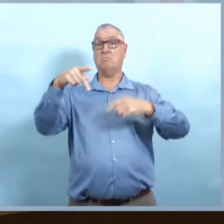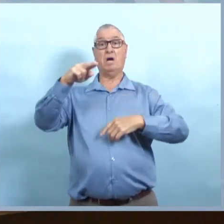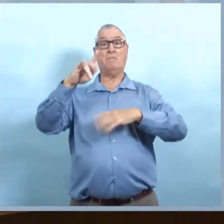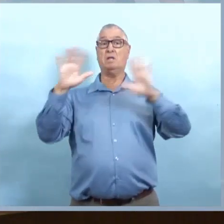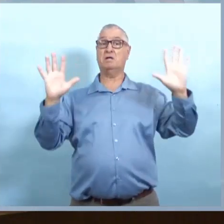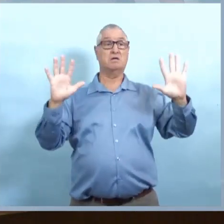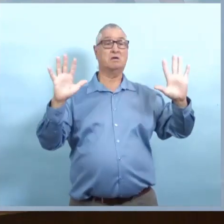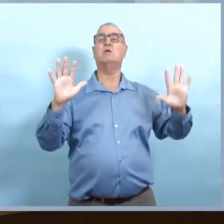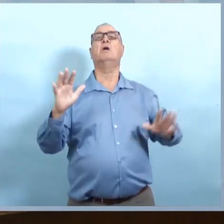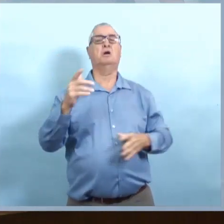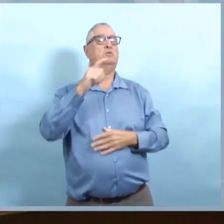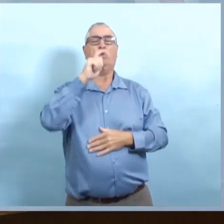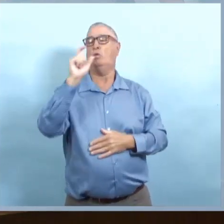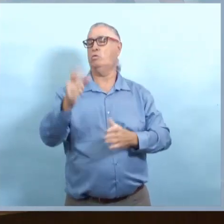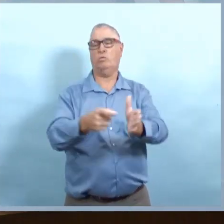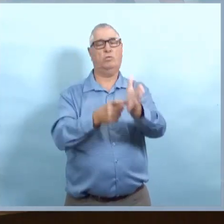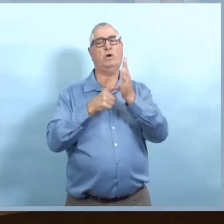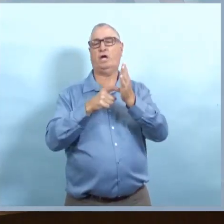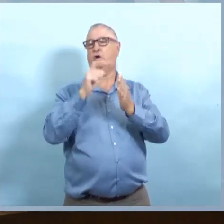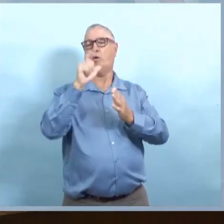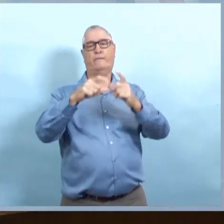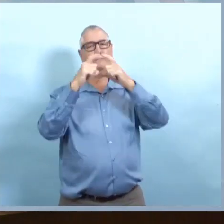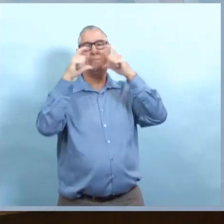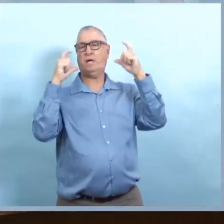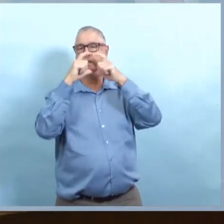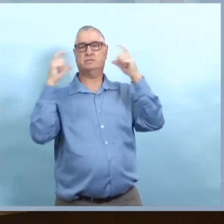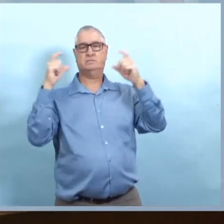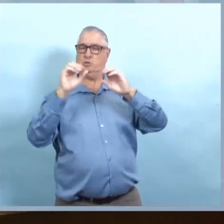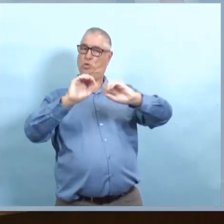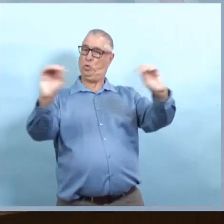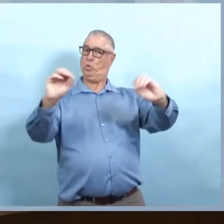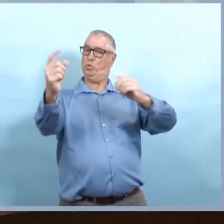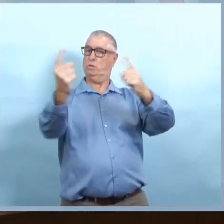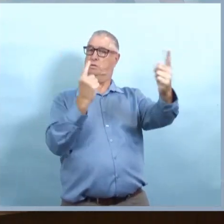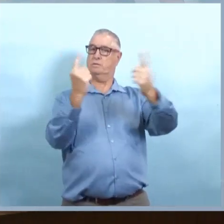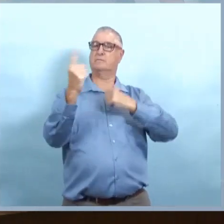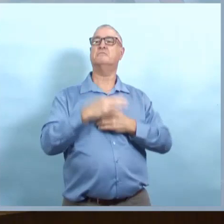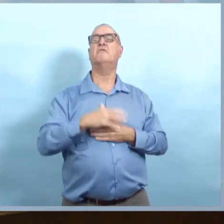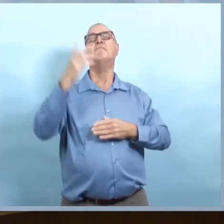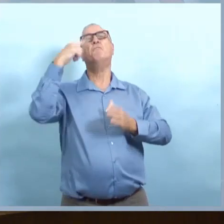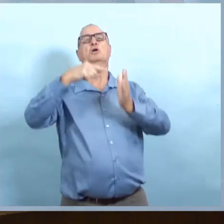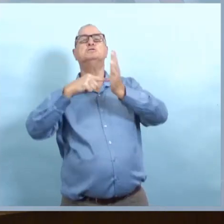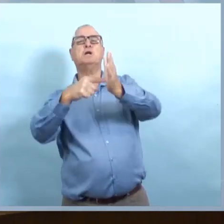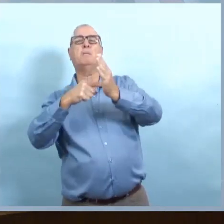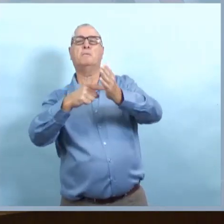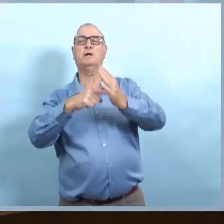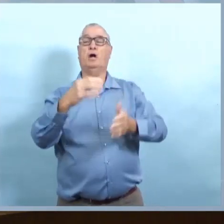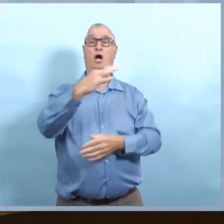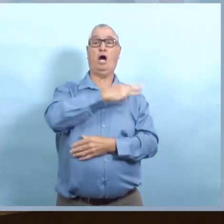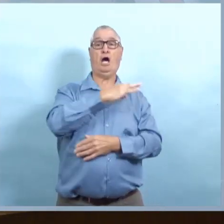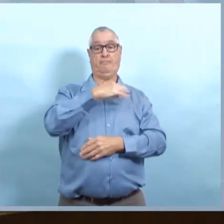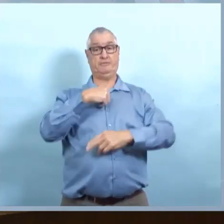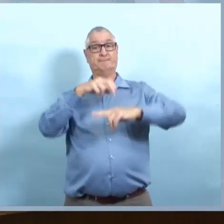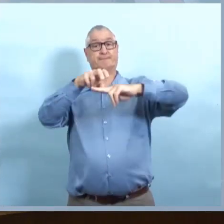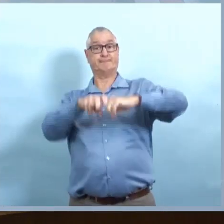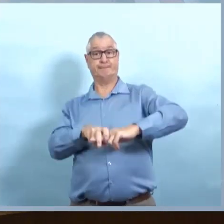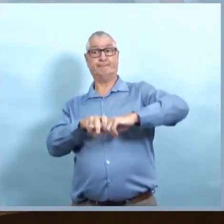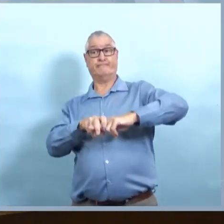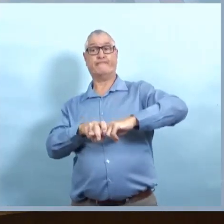rapportent à des emplacements publics, donc tout emplacement qui reçoit le public doit porter un masque.